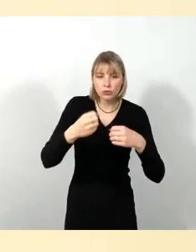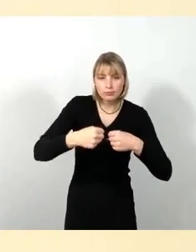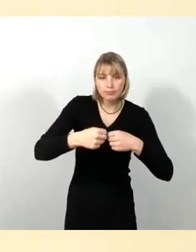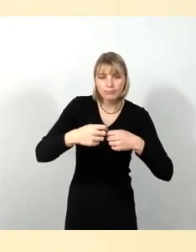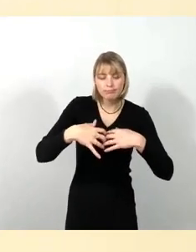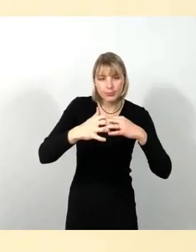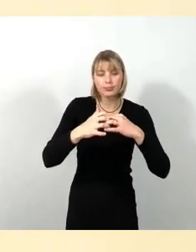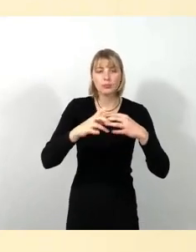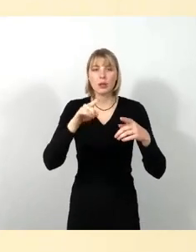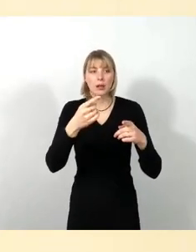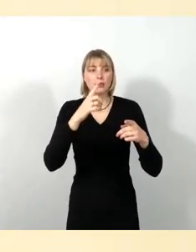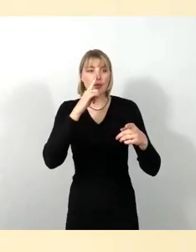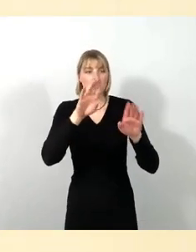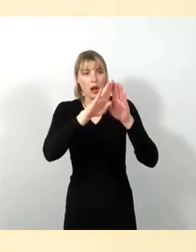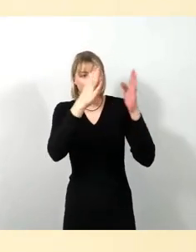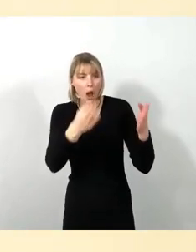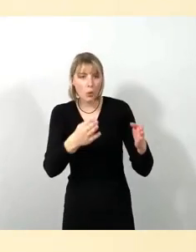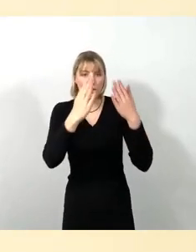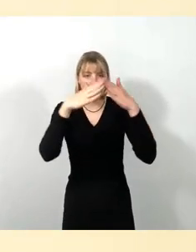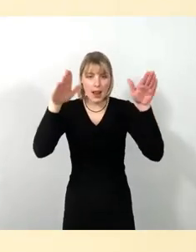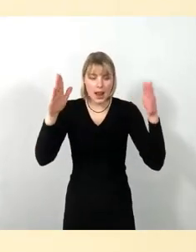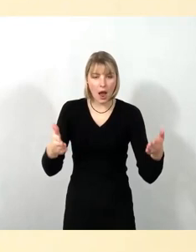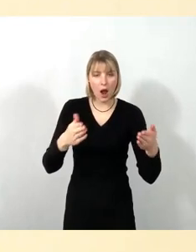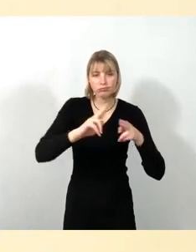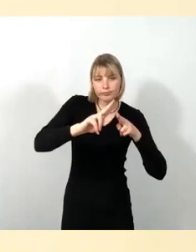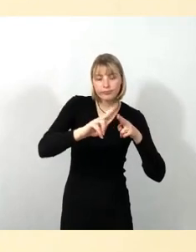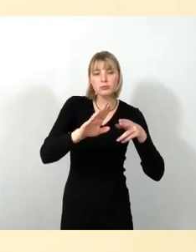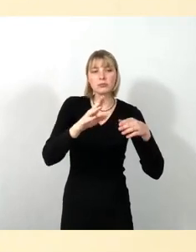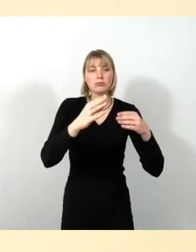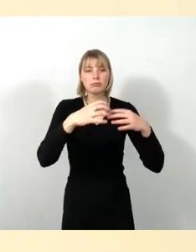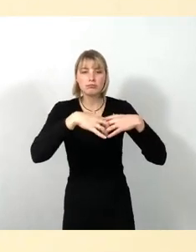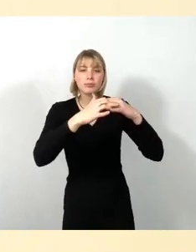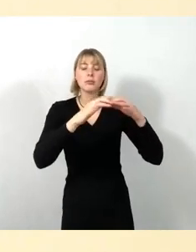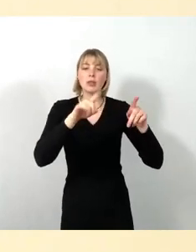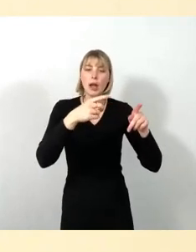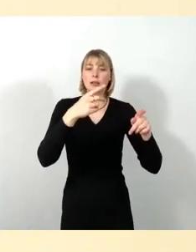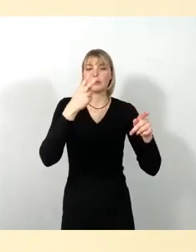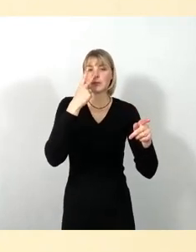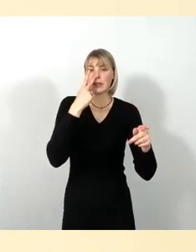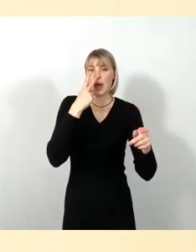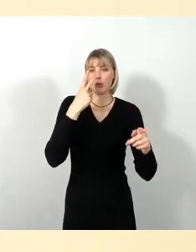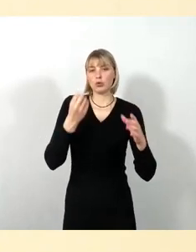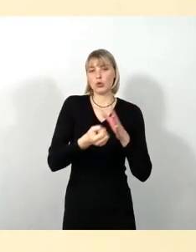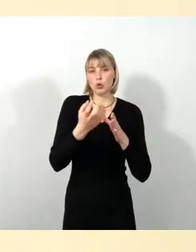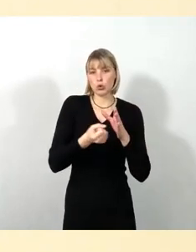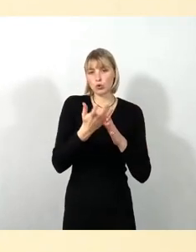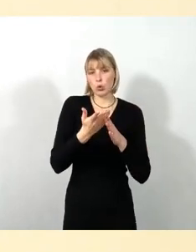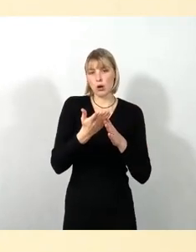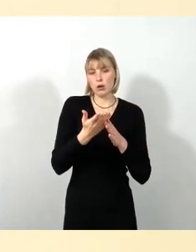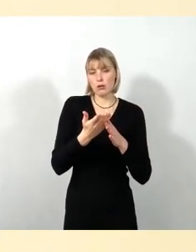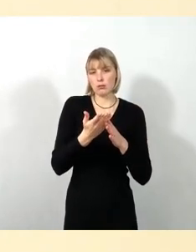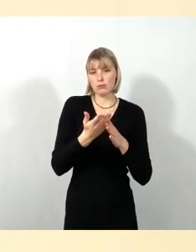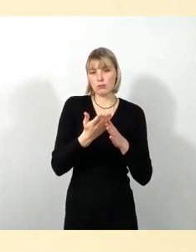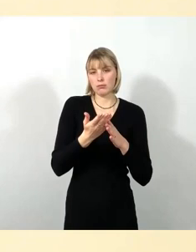ein Kultur- und Nachbarschaftszentrum für Kroner aussehen kann. Und hier will ich noch mal darauf hinweisen, dass sich die Liegenschaft im EFRE